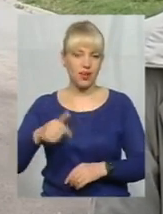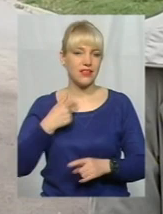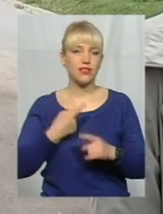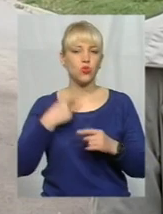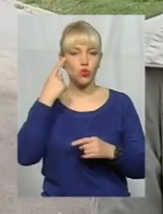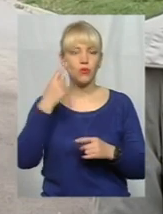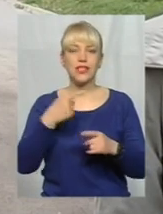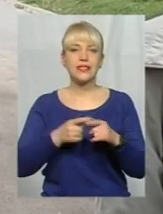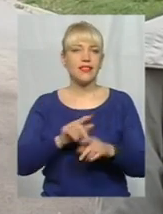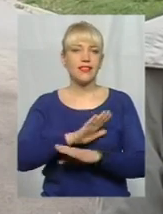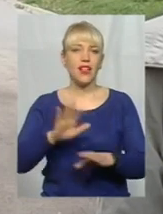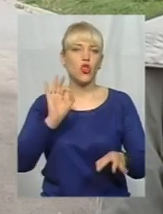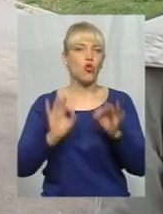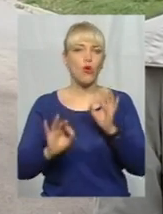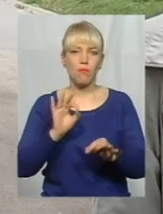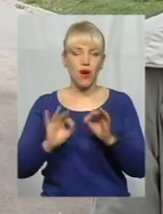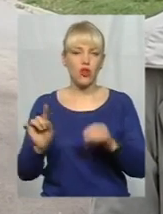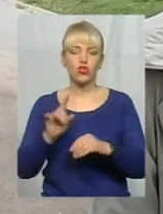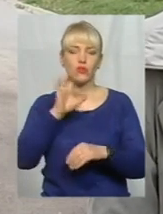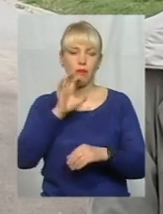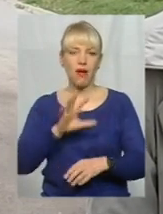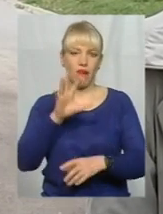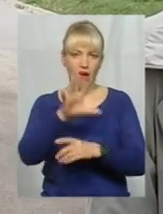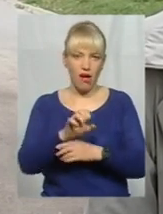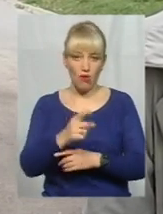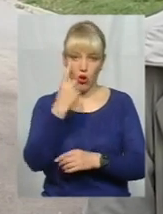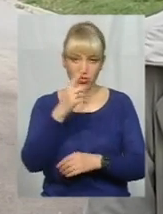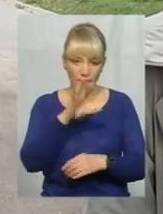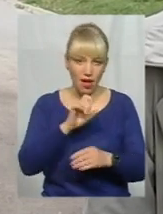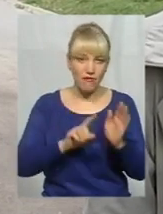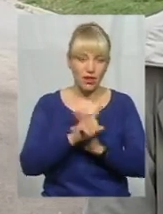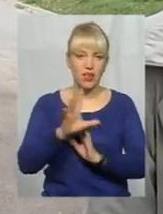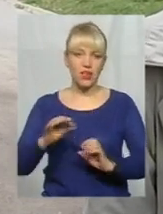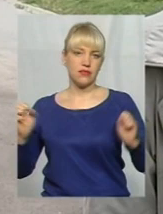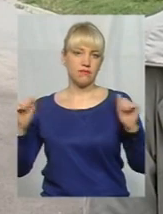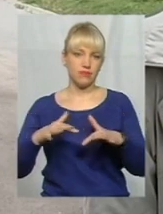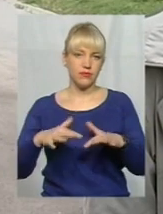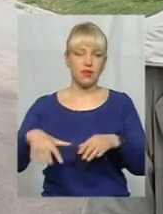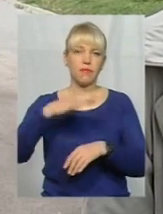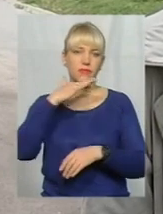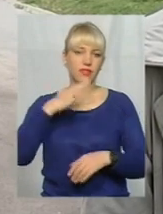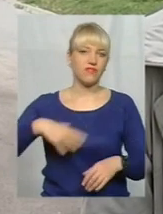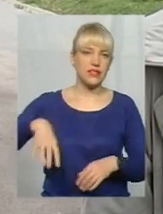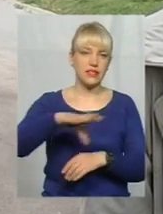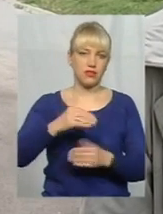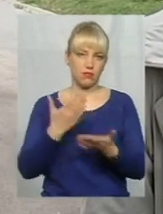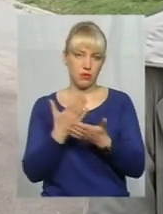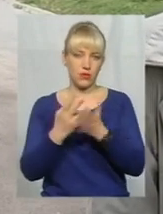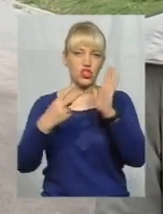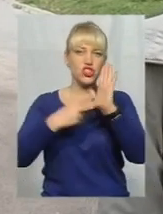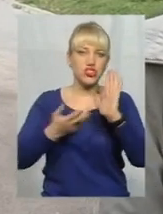ні з того, ні з цього починає гавкати. Як гавка є одна, збігаються всі. У нас тут зараз десь приблизно їх 7 штук.